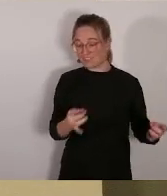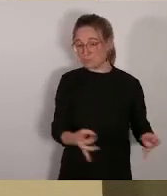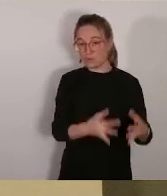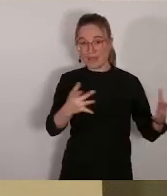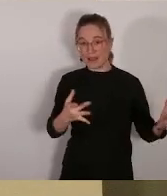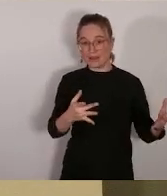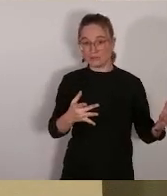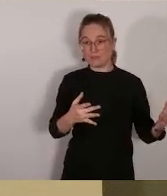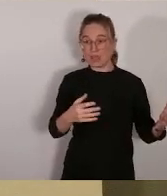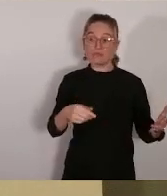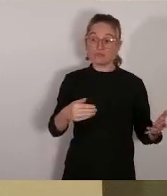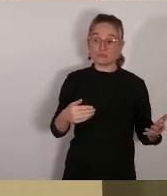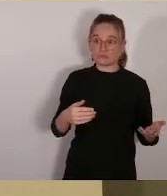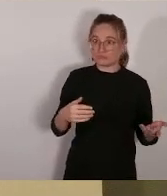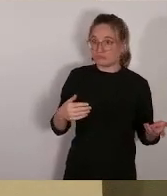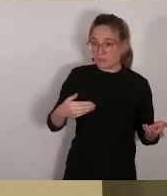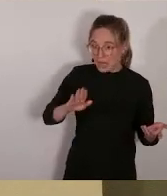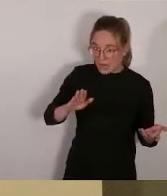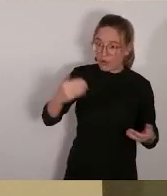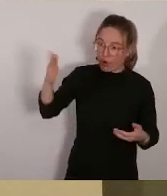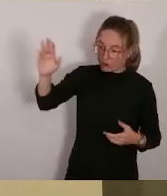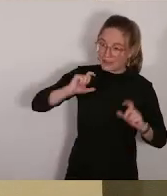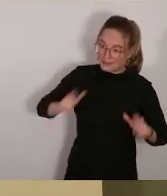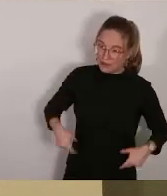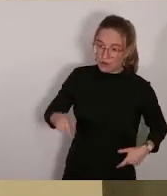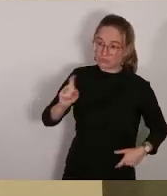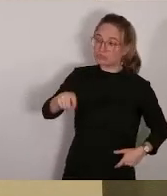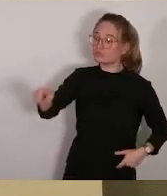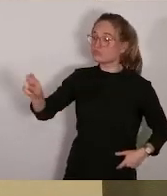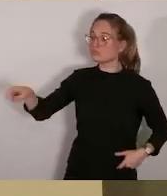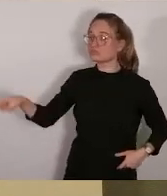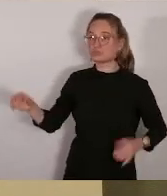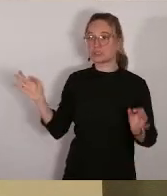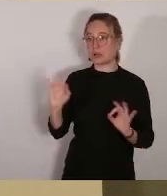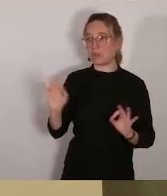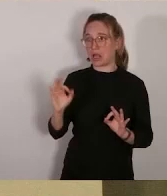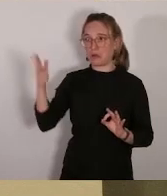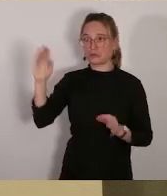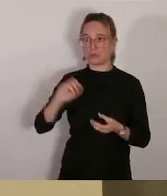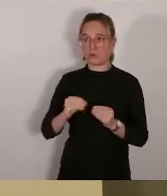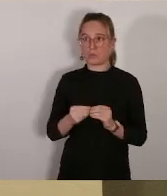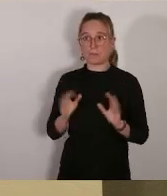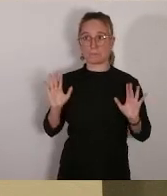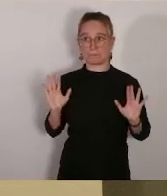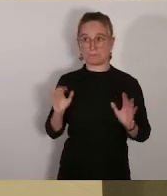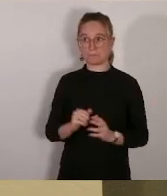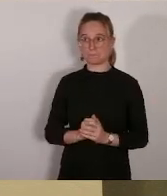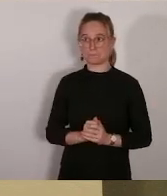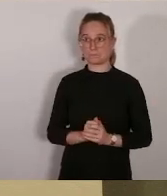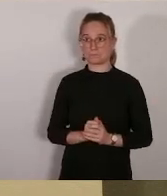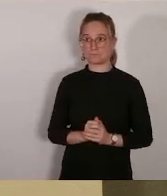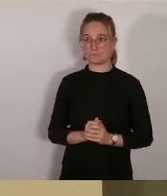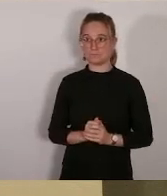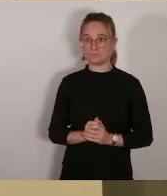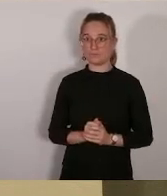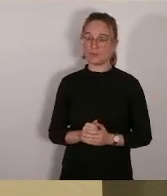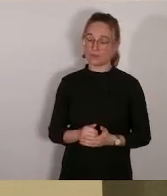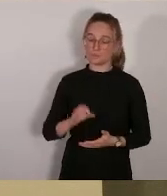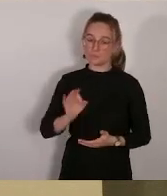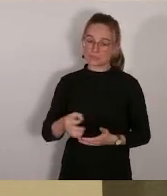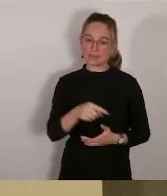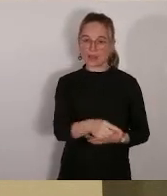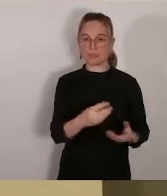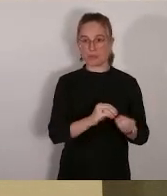on va avoir peut-être un an de retard ce qui n pas non plus quand on a une faillite de l'entreprise principale sur une mop quelque